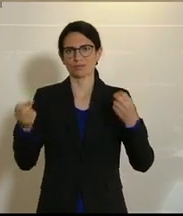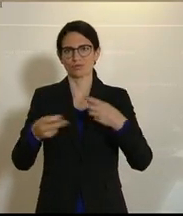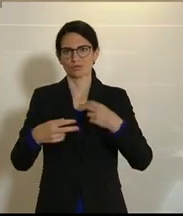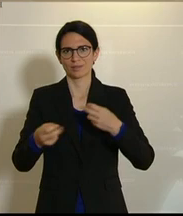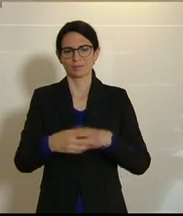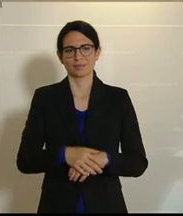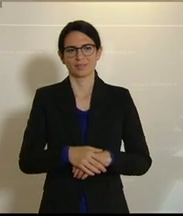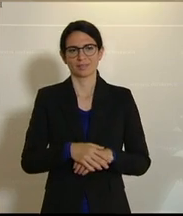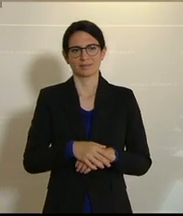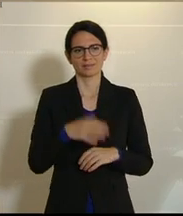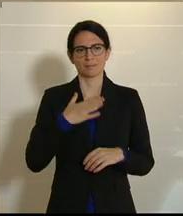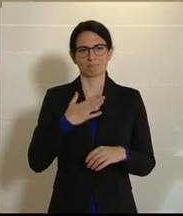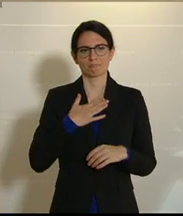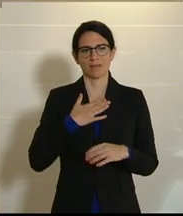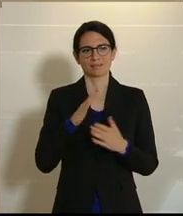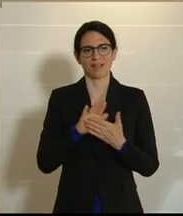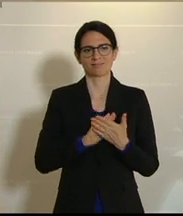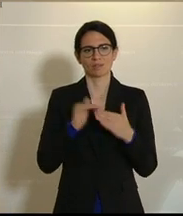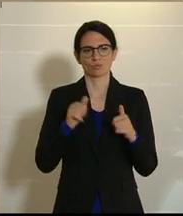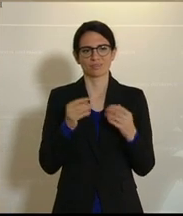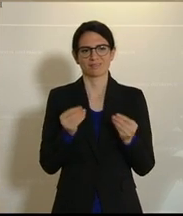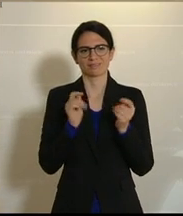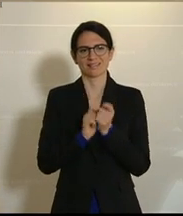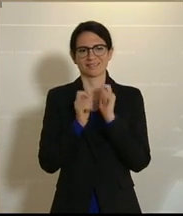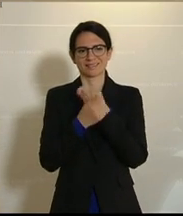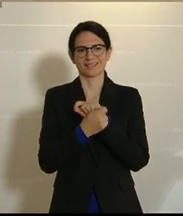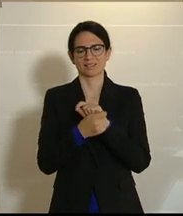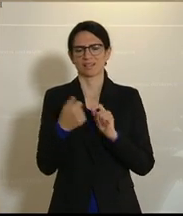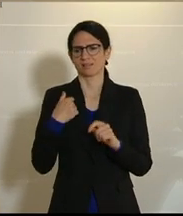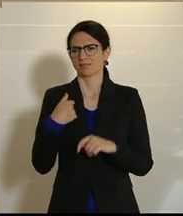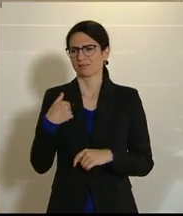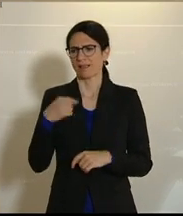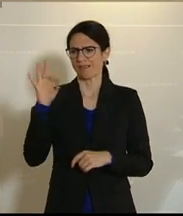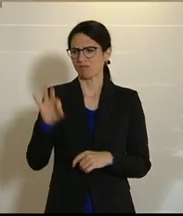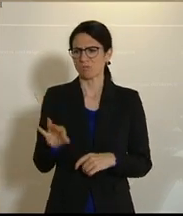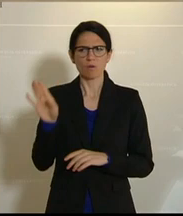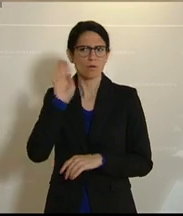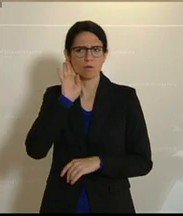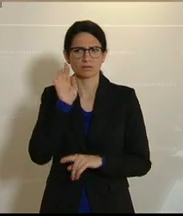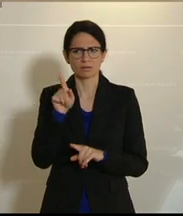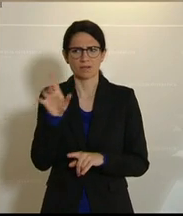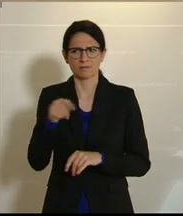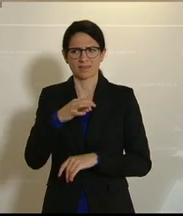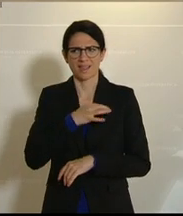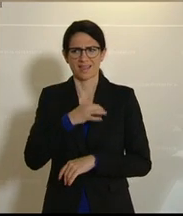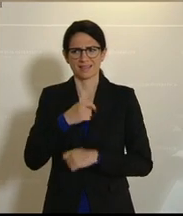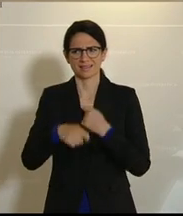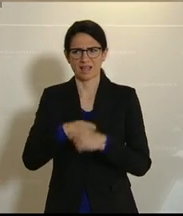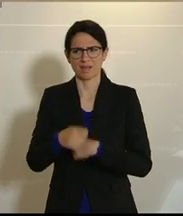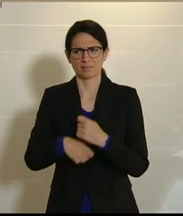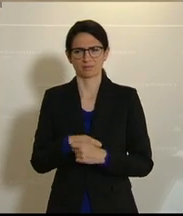jetzt muss ich gleich meinen Einstieg ein bisschen ändern. Wenn ich jetzt von freiheitlicher Seite höre, dass hier mit der Angst gearbeitet wird,